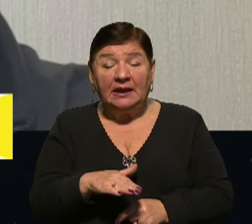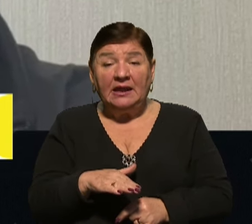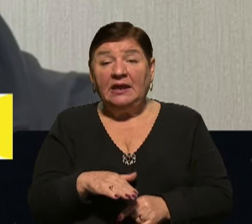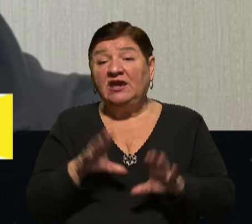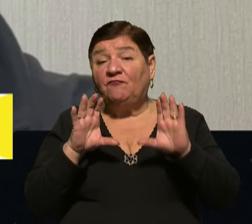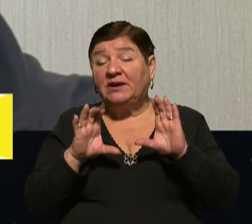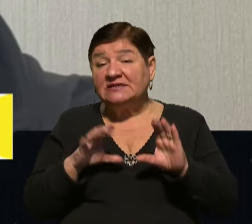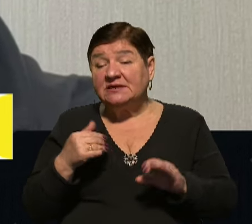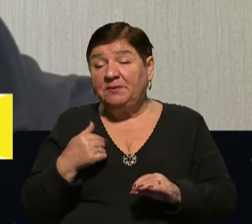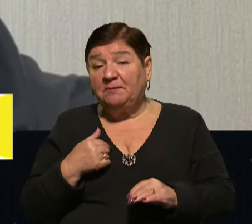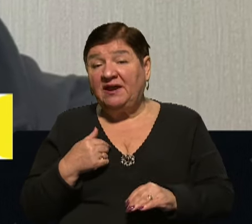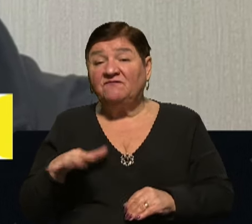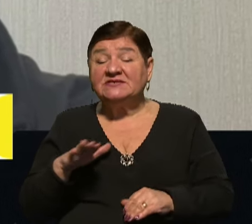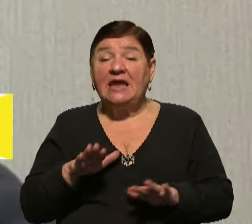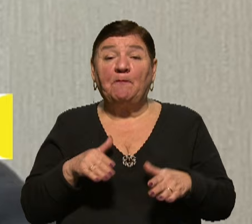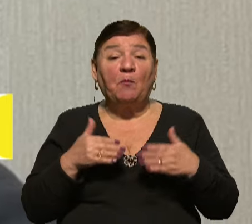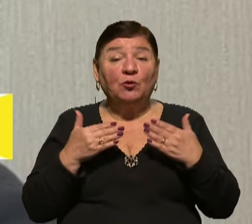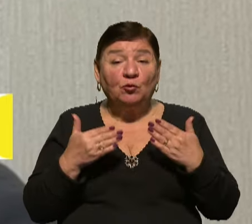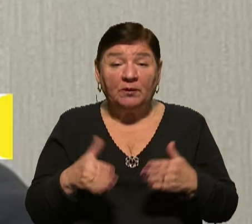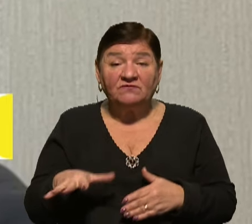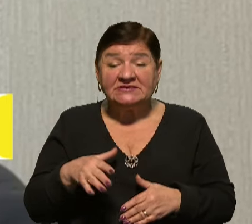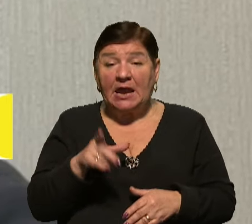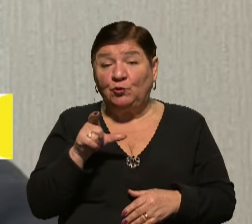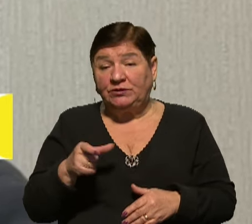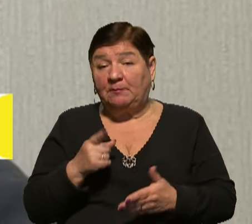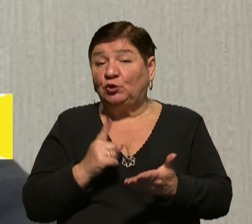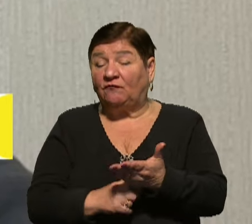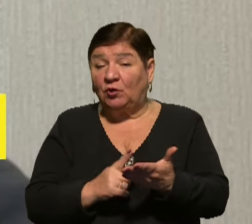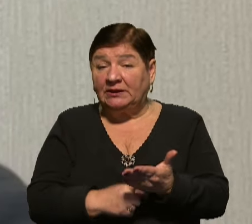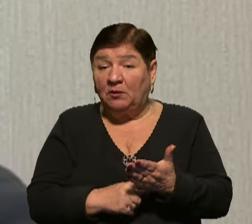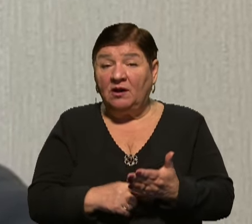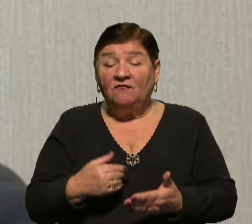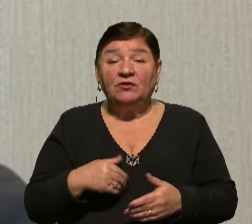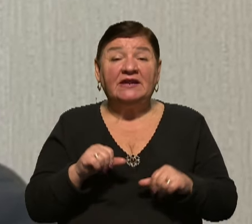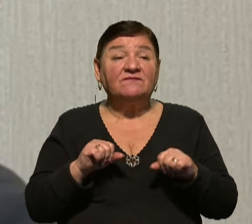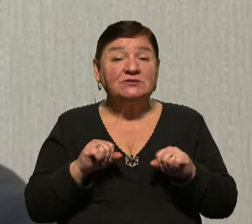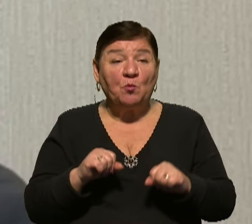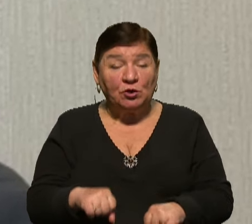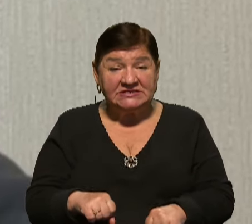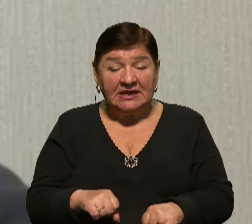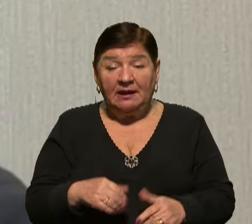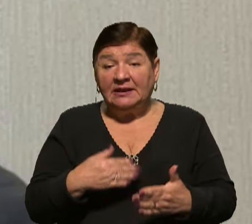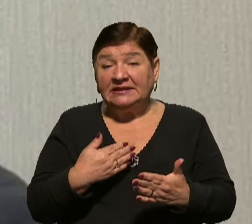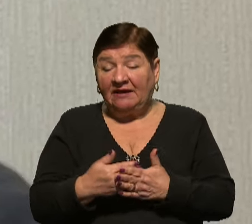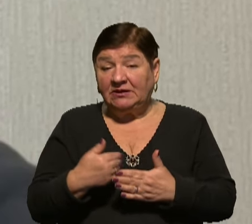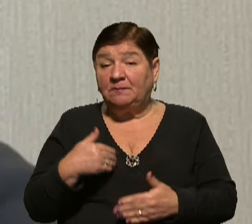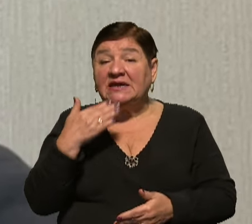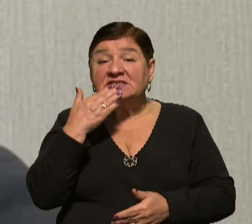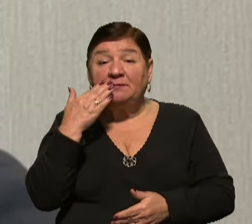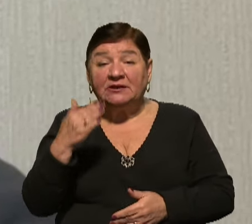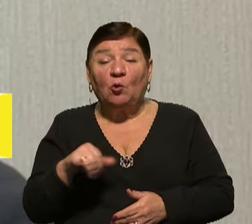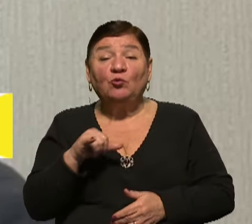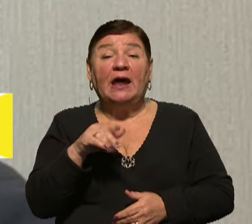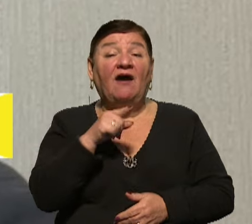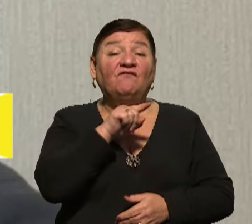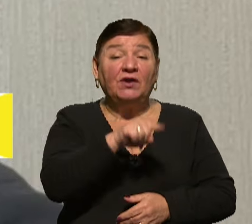принципі, ми все це пропонуємо, все це людям доводимо. Вони в змозі, навіть ми запитуємо, куди ви